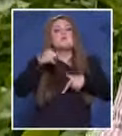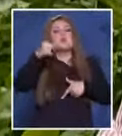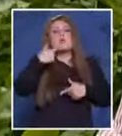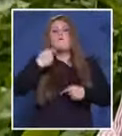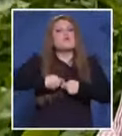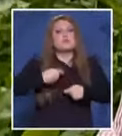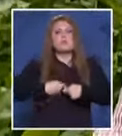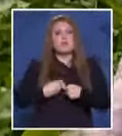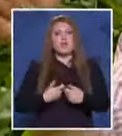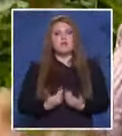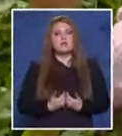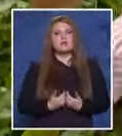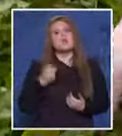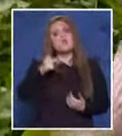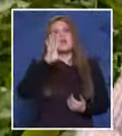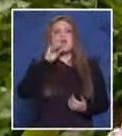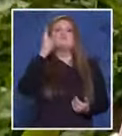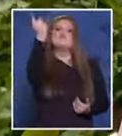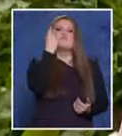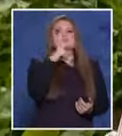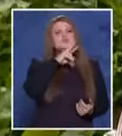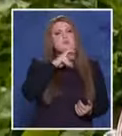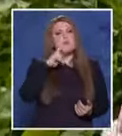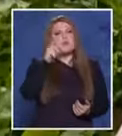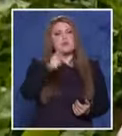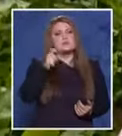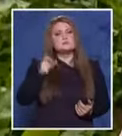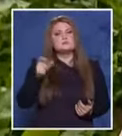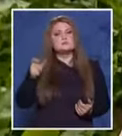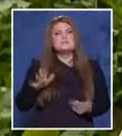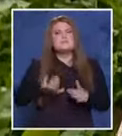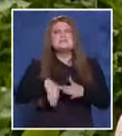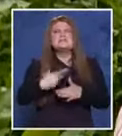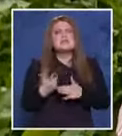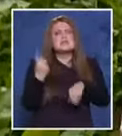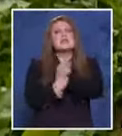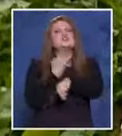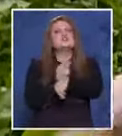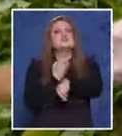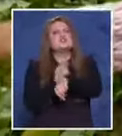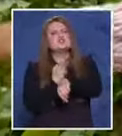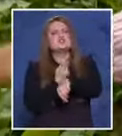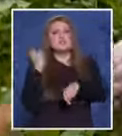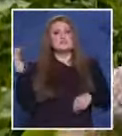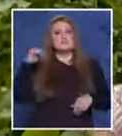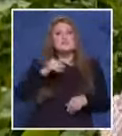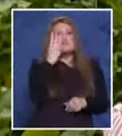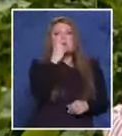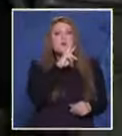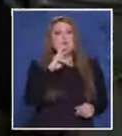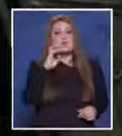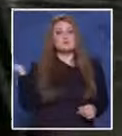како да прави. И она казва, че икаш полизайки. Минема, след час, тук от тъвна, тук от трима.